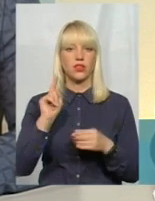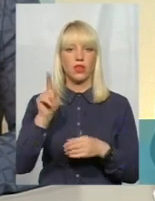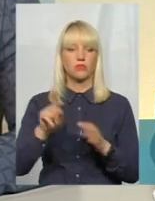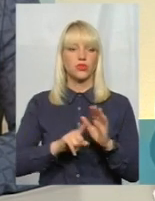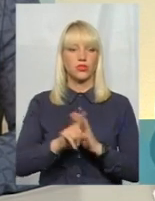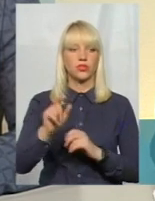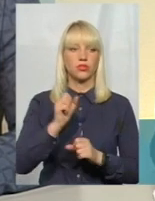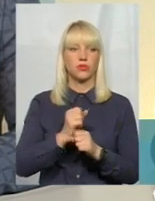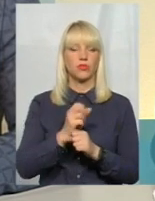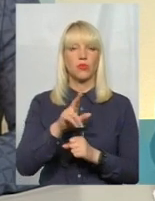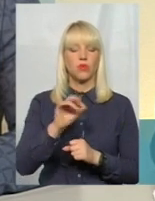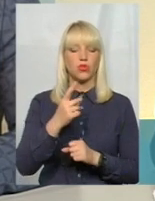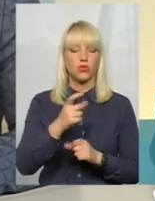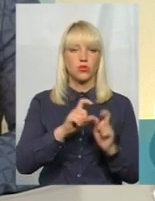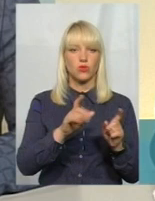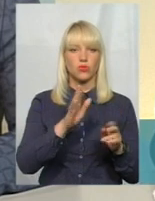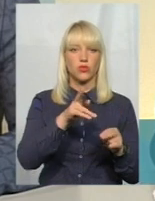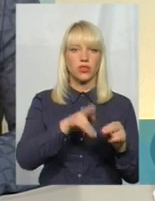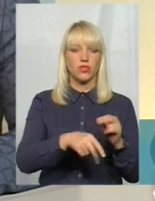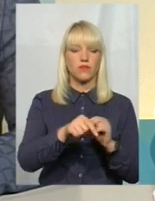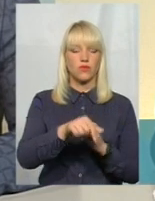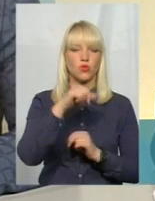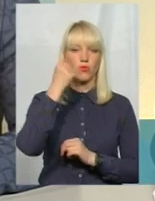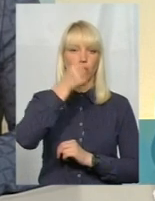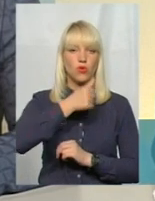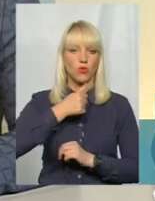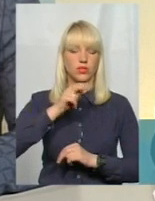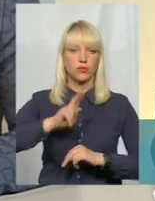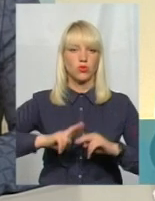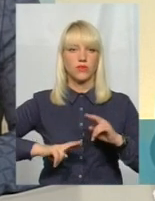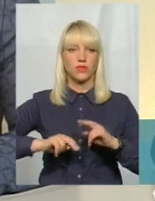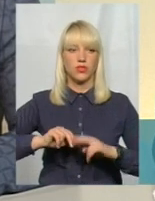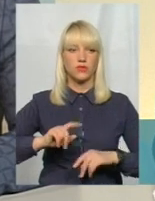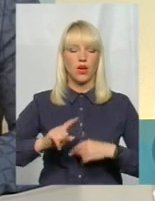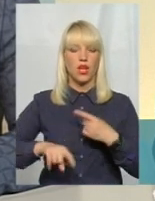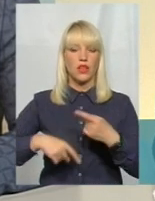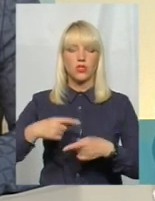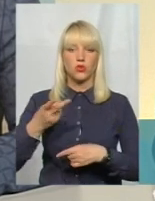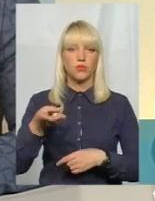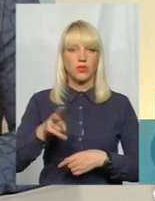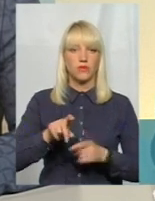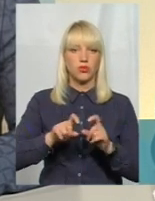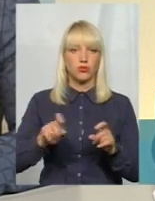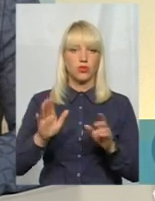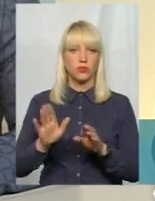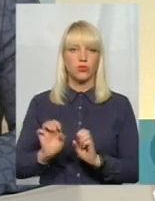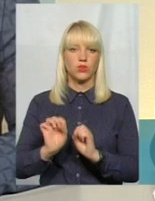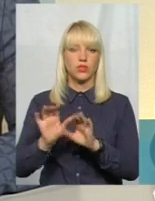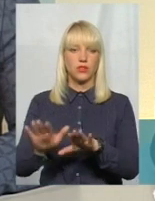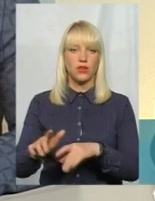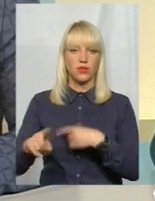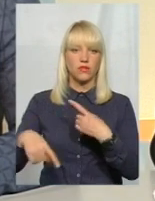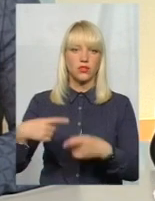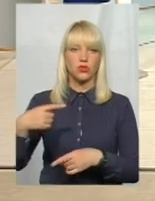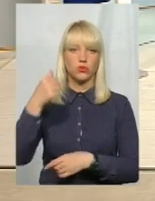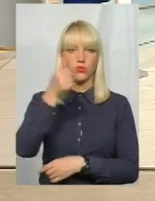роботи, по одній школі буде закінчено в цьому році вже будівництво, наступні дві школи буде здано в слідуючому